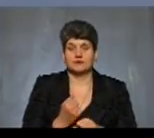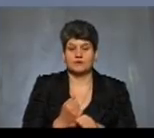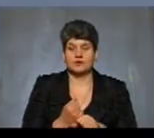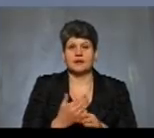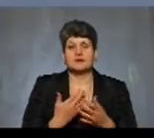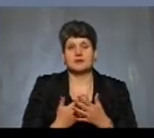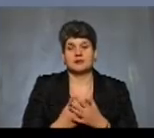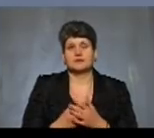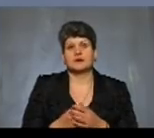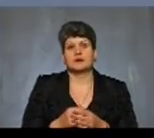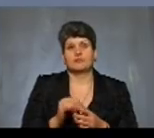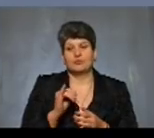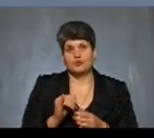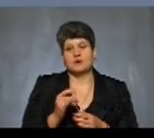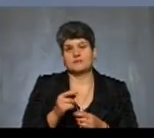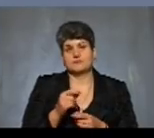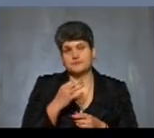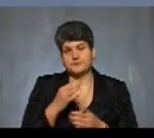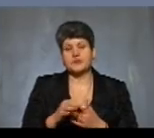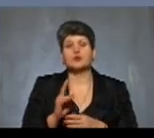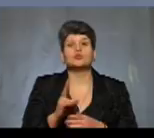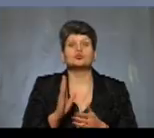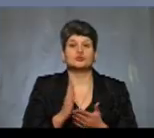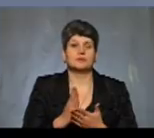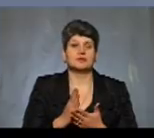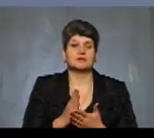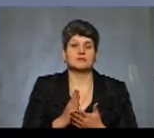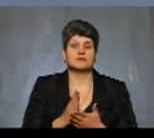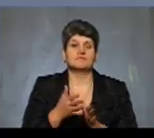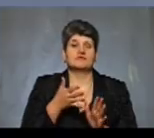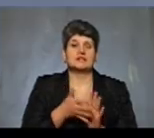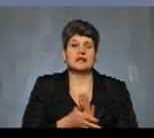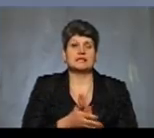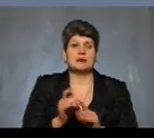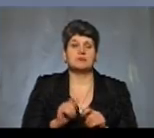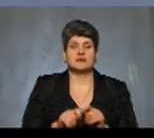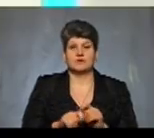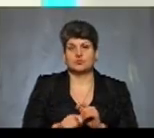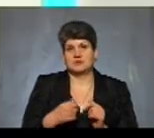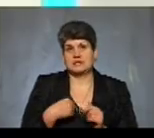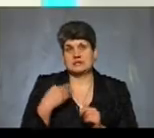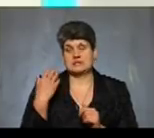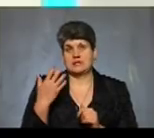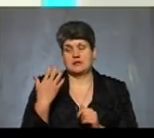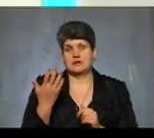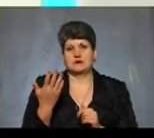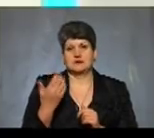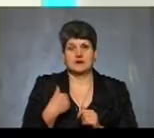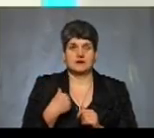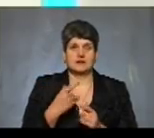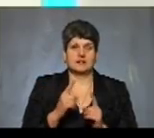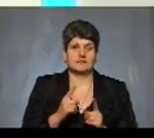негативній відповіді, чи тоді хто буде нести оці всі витрати на перевірки. Тому що мені здається, що я навіть би сама